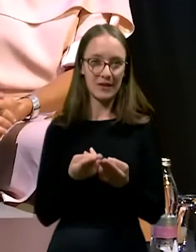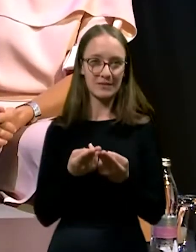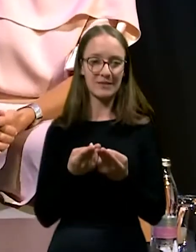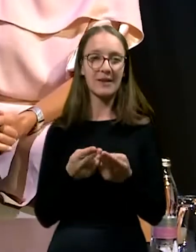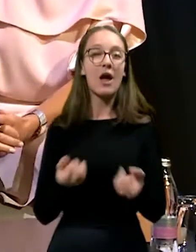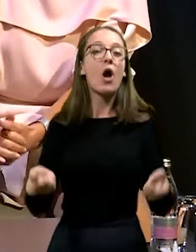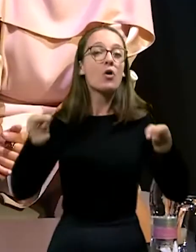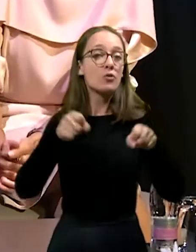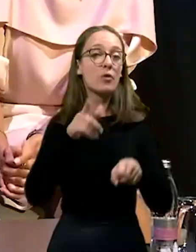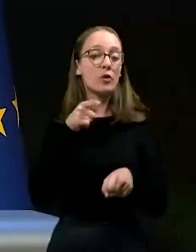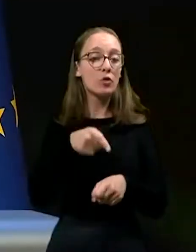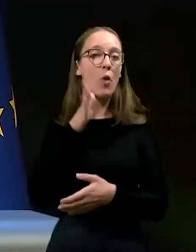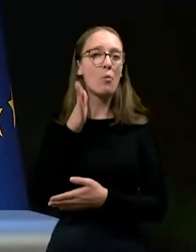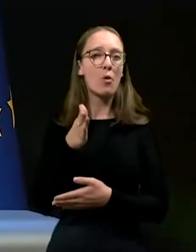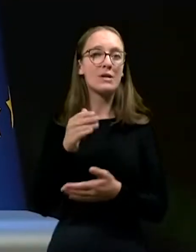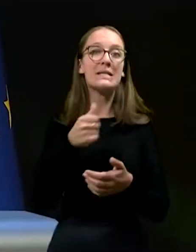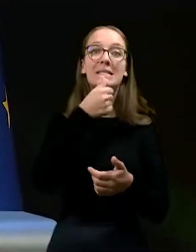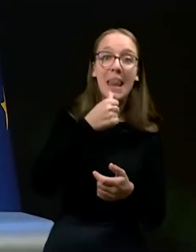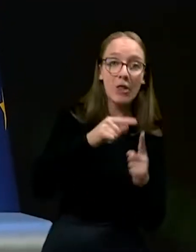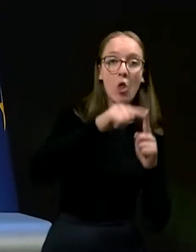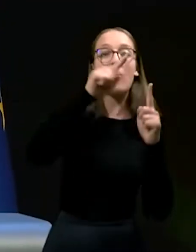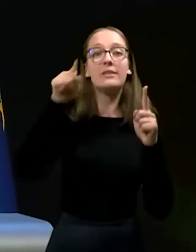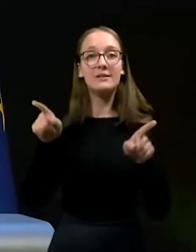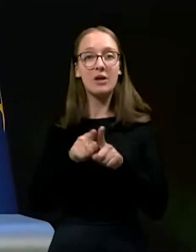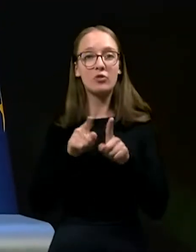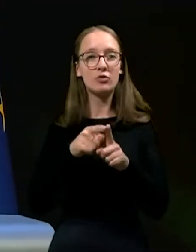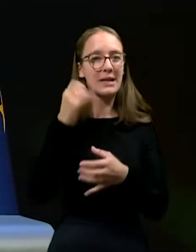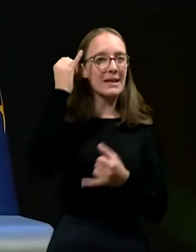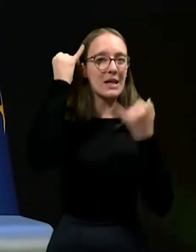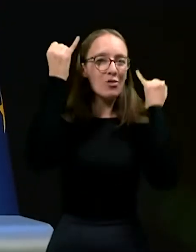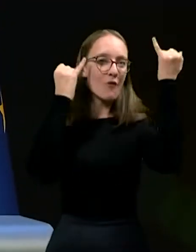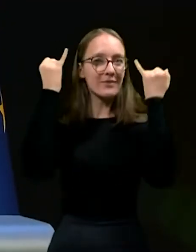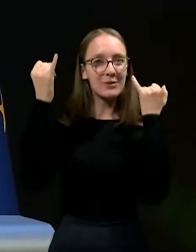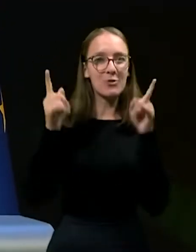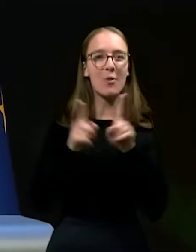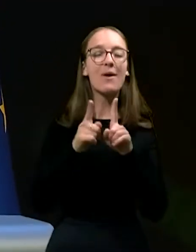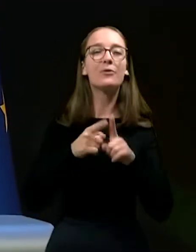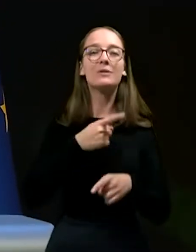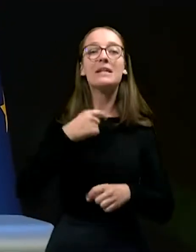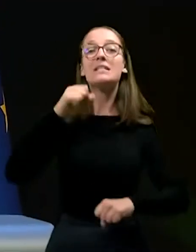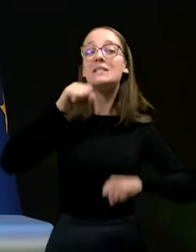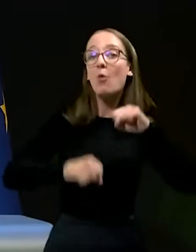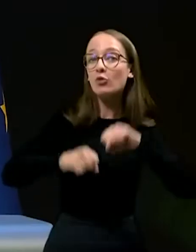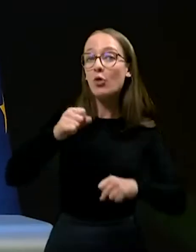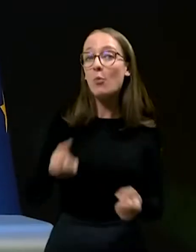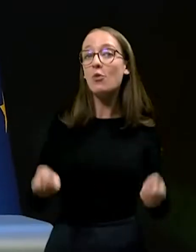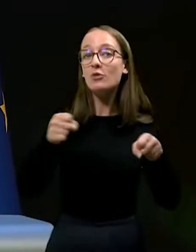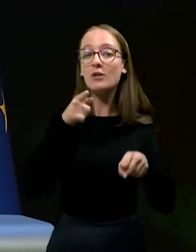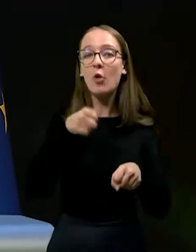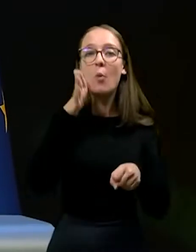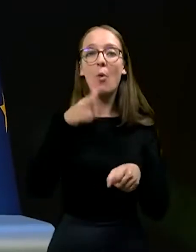gospodarstvo, ki bo seveda zeleno, digitalno in inovativno, ter sposobno gospodarstvo, ki bo